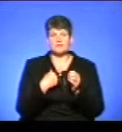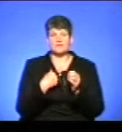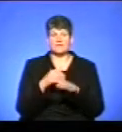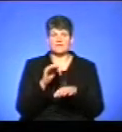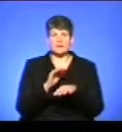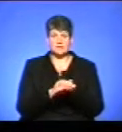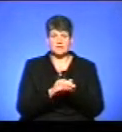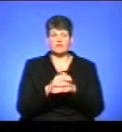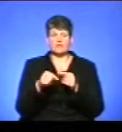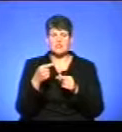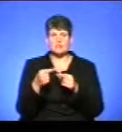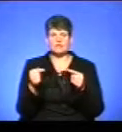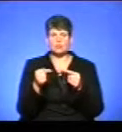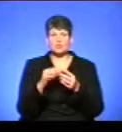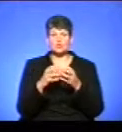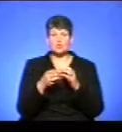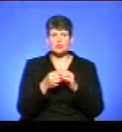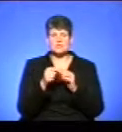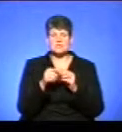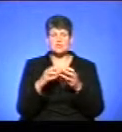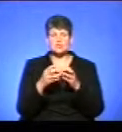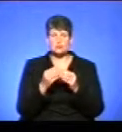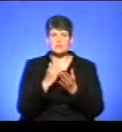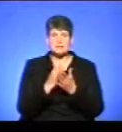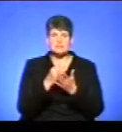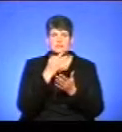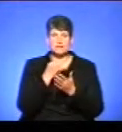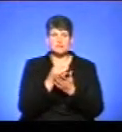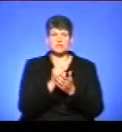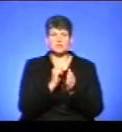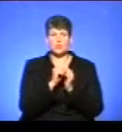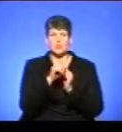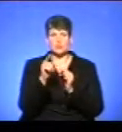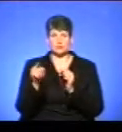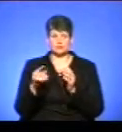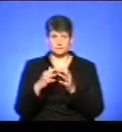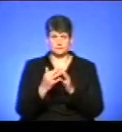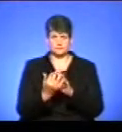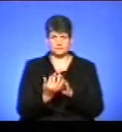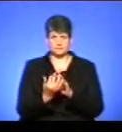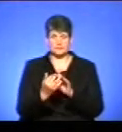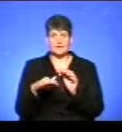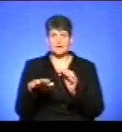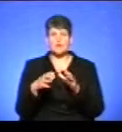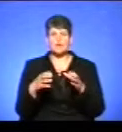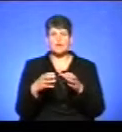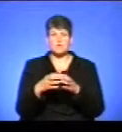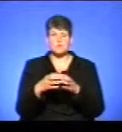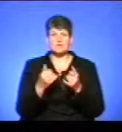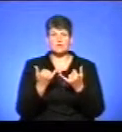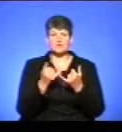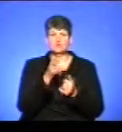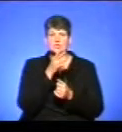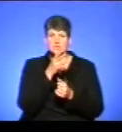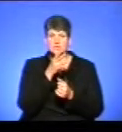на відповідні суми. Ці суми доведені до кожного селища, територіальні громади. На даний час